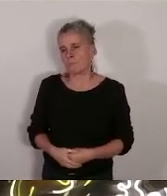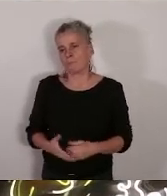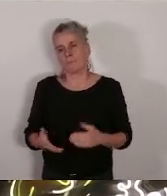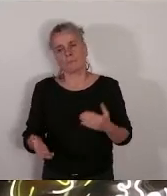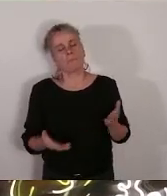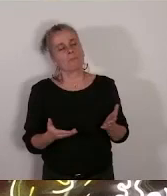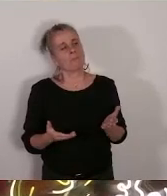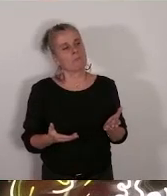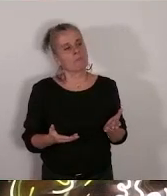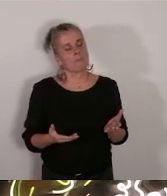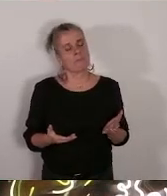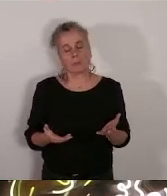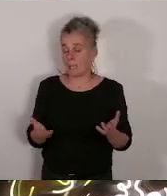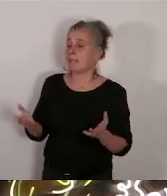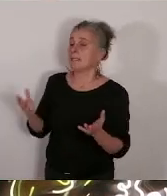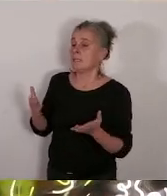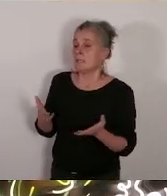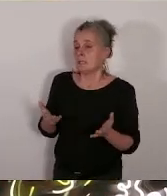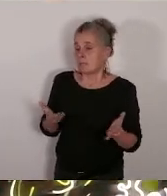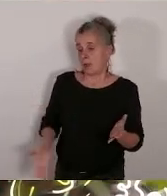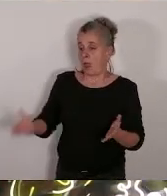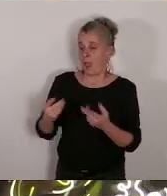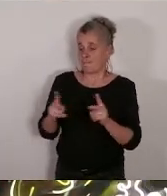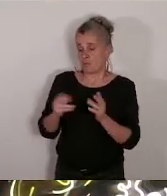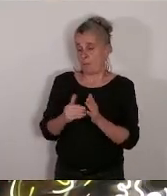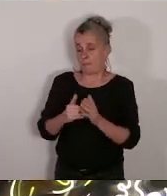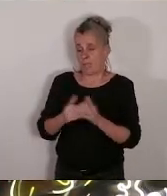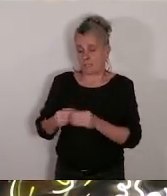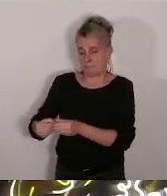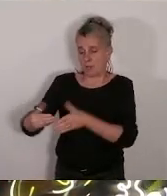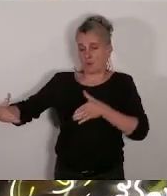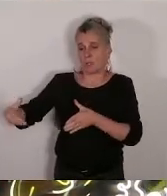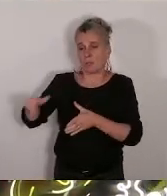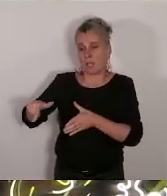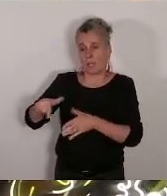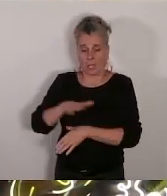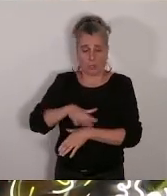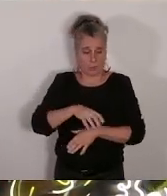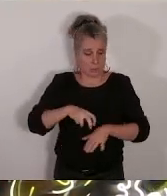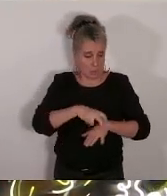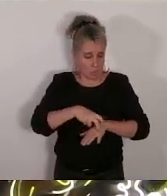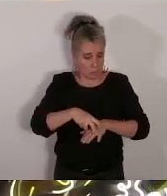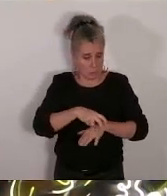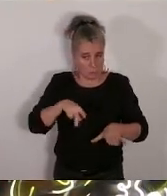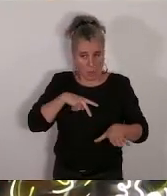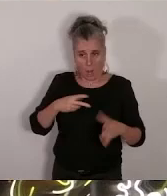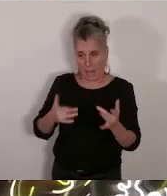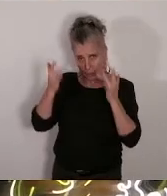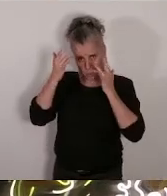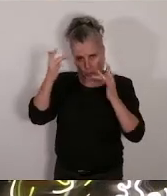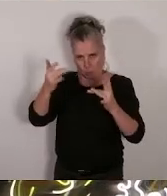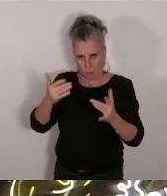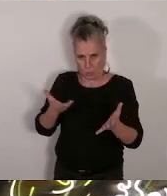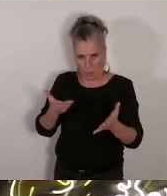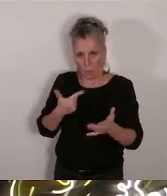L'actuelle majorité de la NUP de la ville et notre arrondissement considèrent que la culture comme un instrument de combat politique. C'est ce que je ressens, en tout